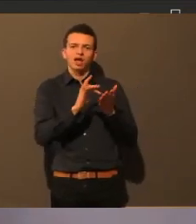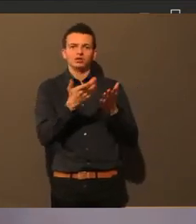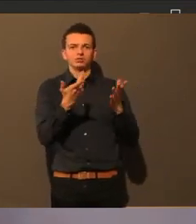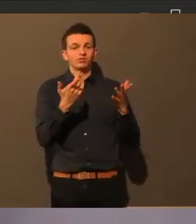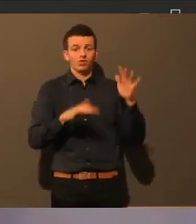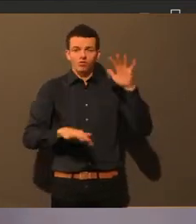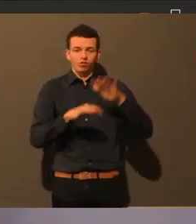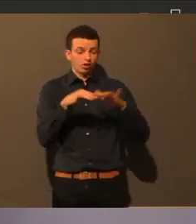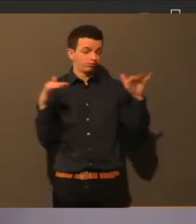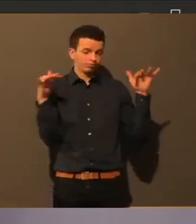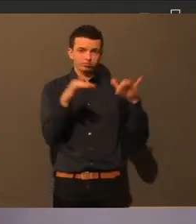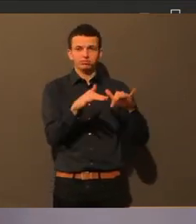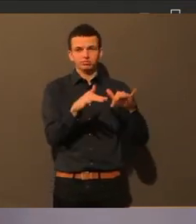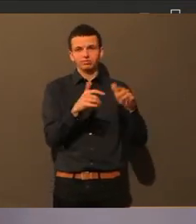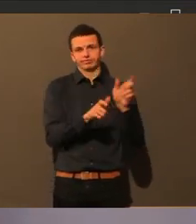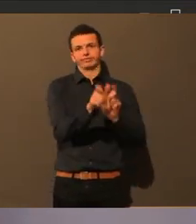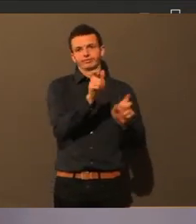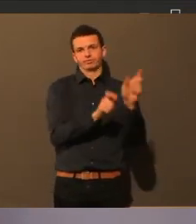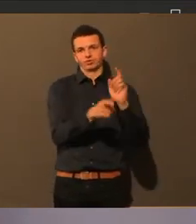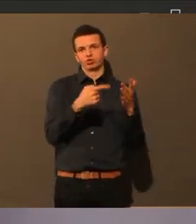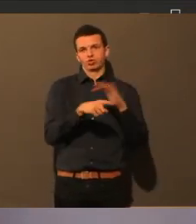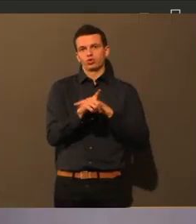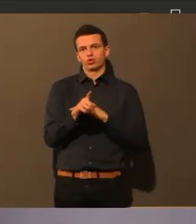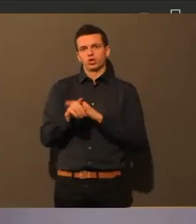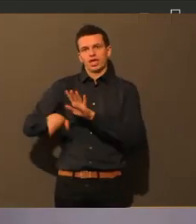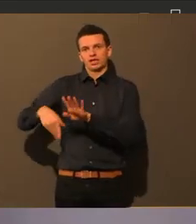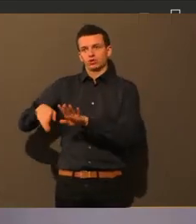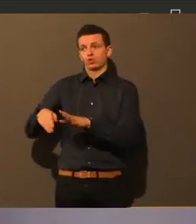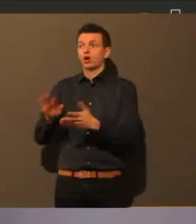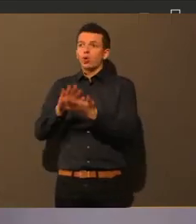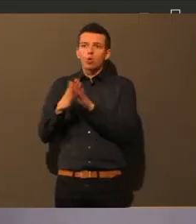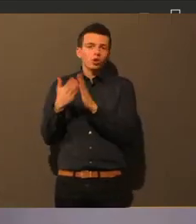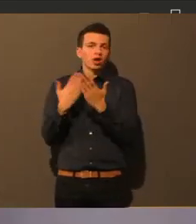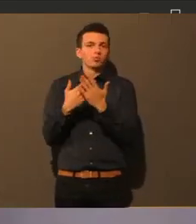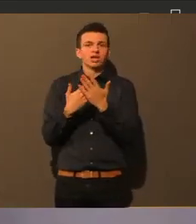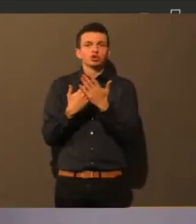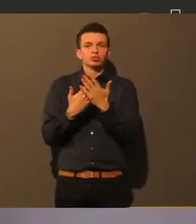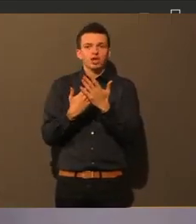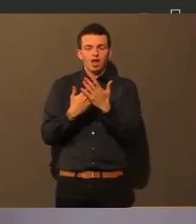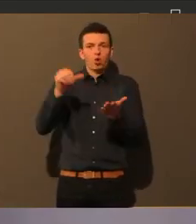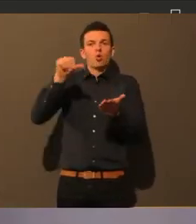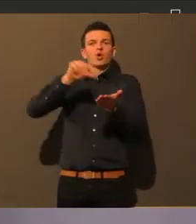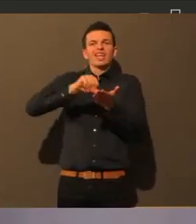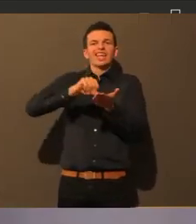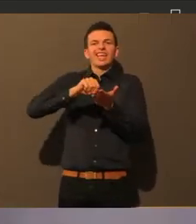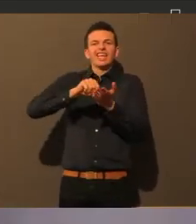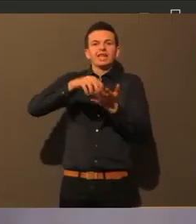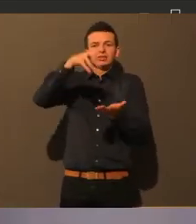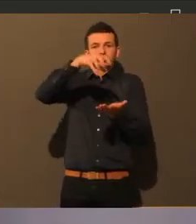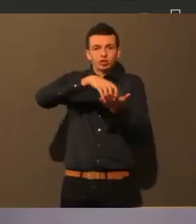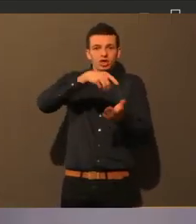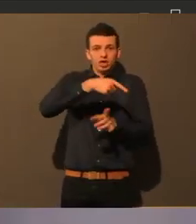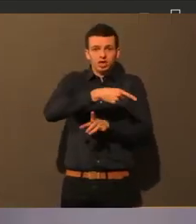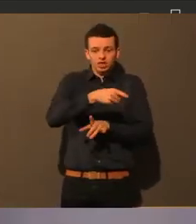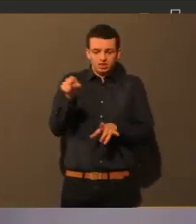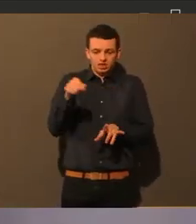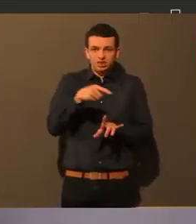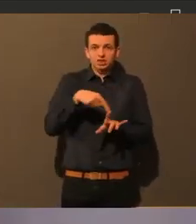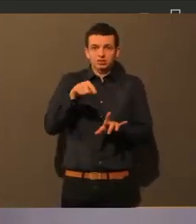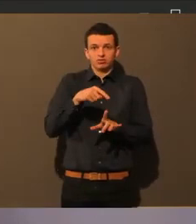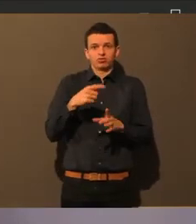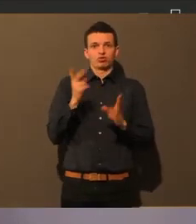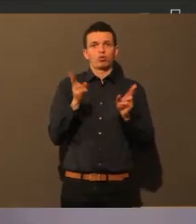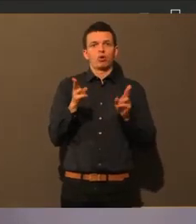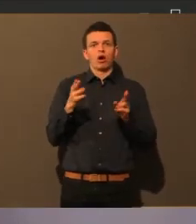Verkehrsmitteln, ja, es ist Winter, ich weiß das alles, zu fahren. Aber sagen ja gut, wenn ich die Möglichkeit habe, mit dem Fahrrad auf kurze Distanz einmal durch die Stadt